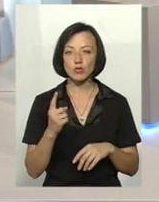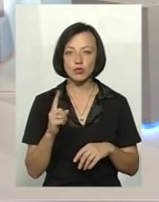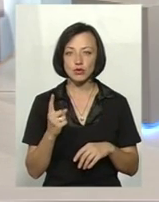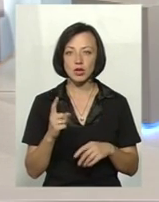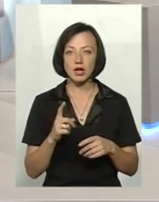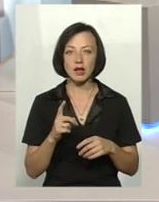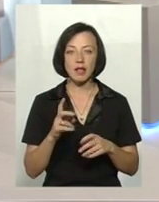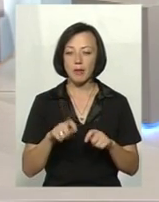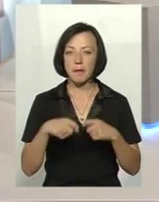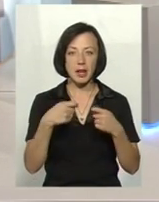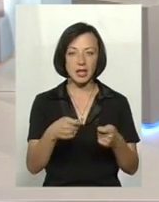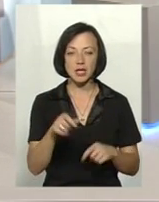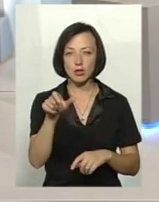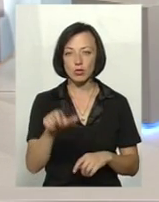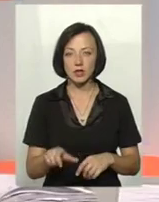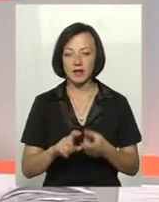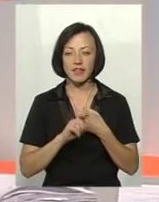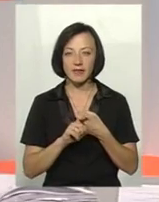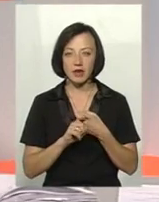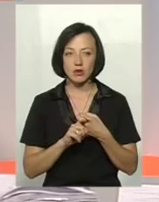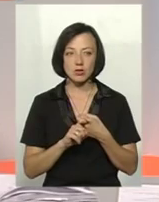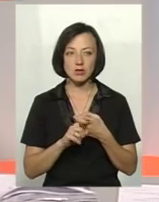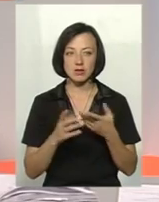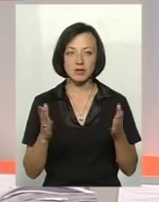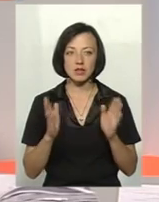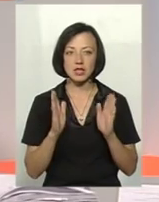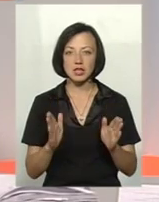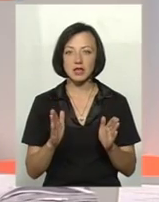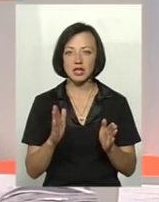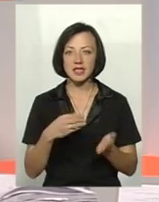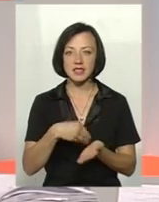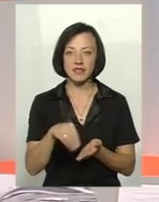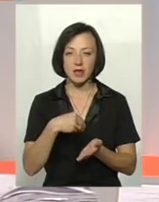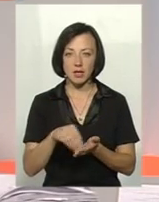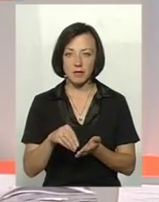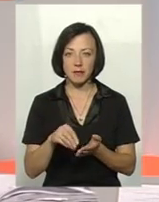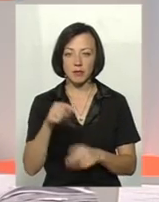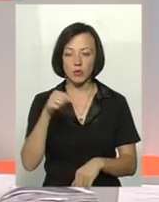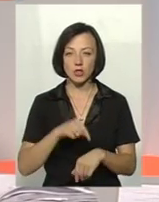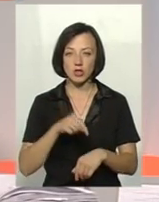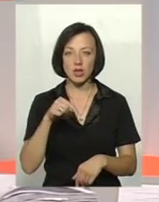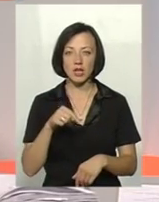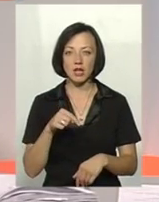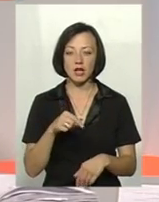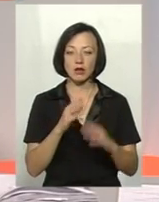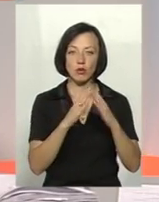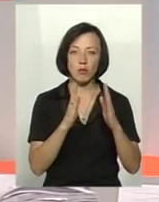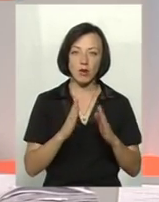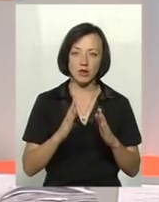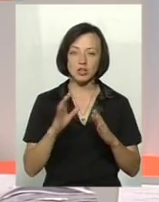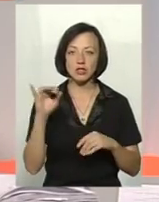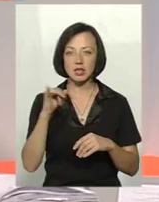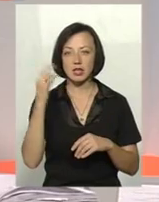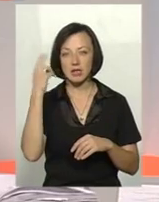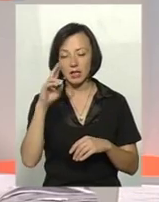збуднень не передається. Вірус, він видовий, він лише урожає свиней, урожає, значить, як свійських, так і домашніх